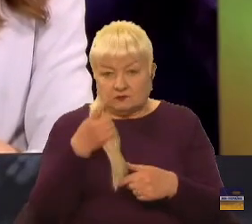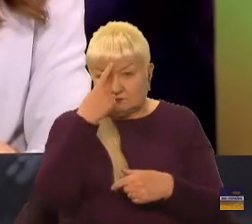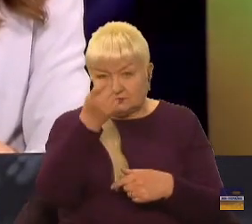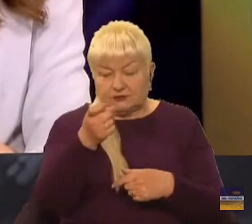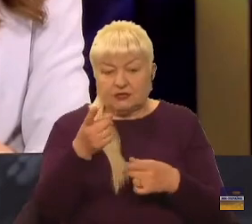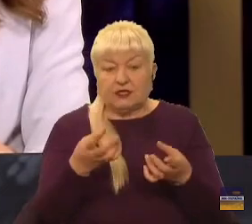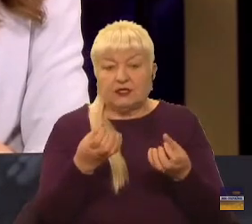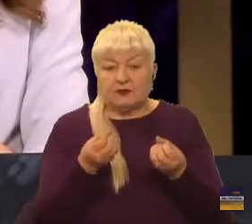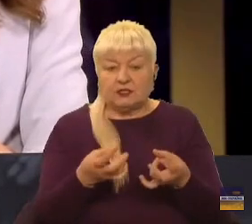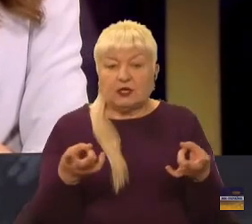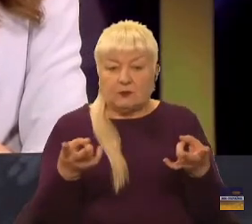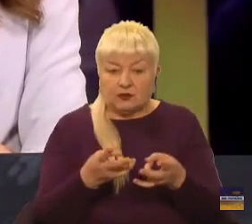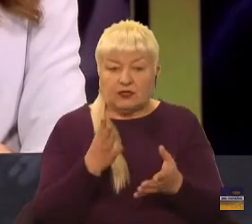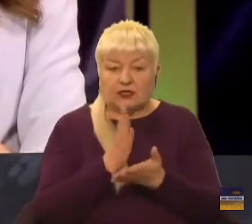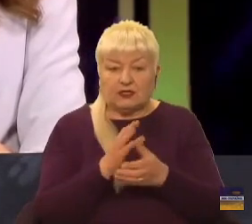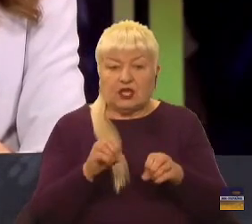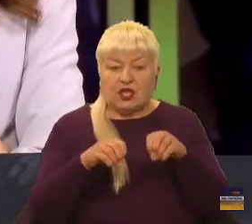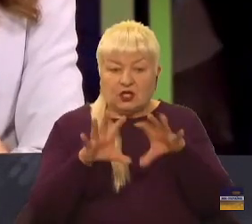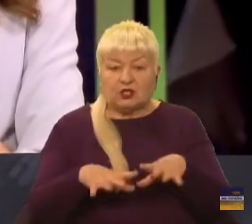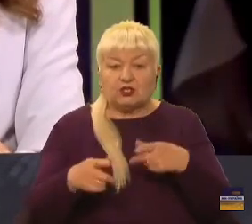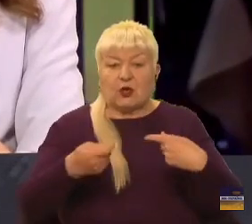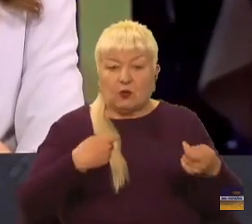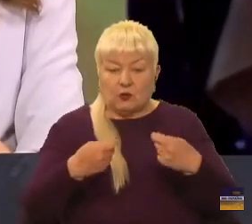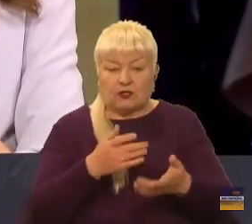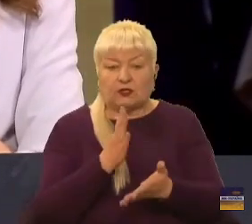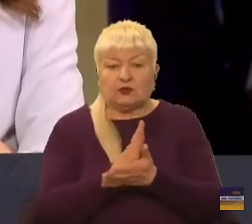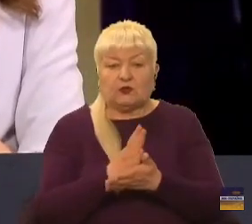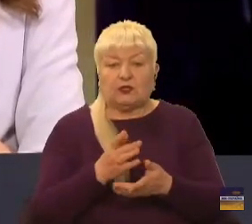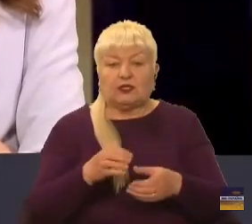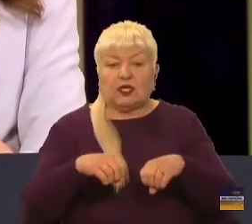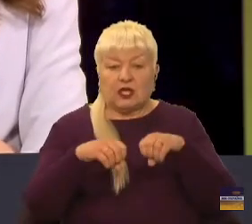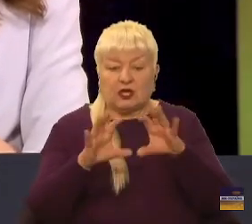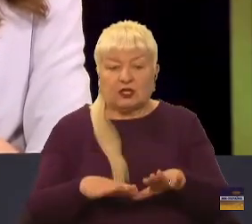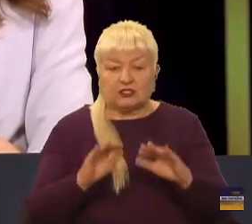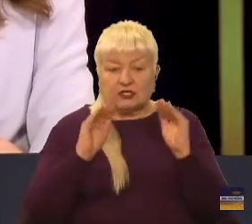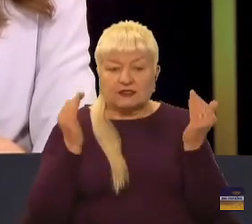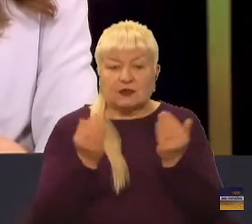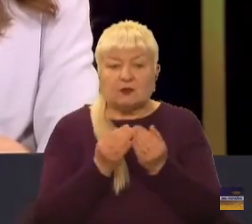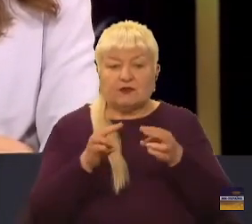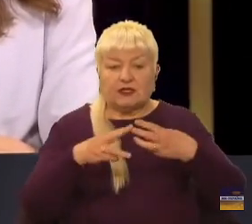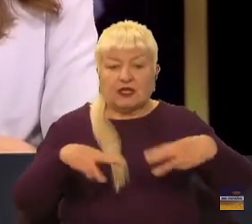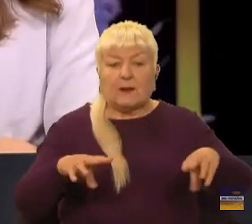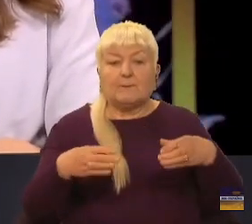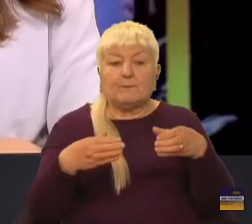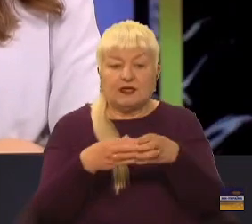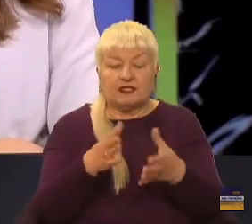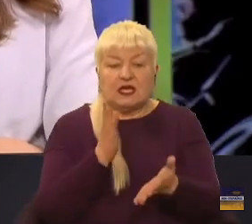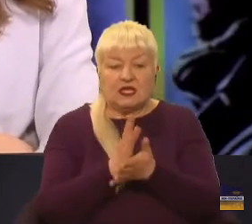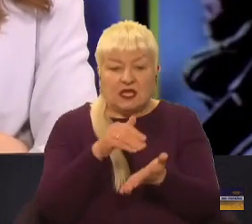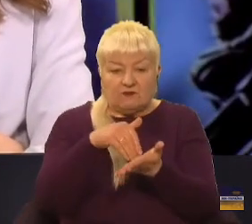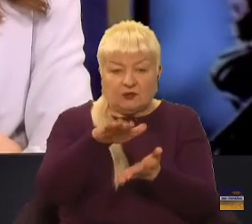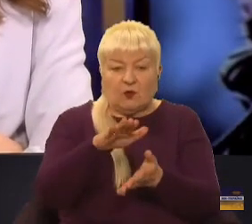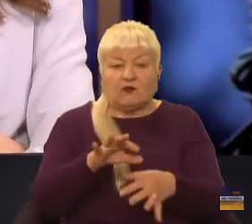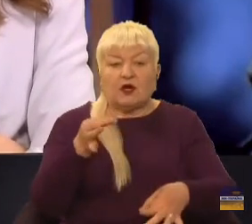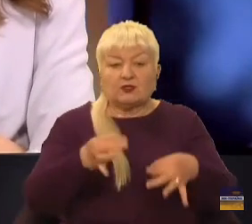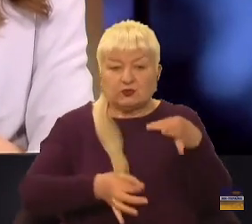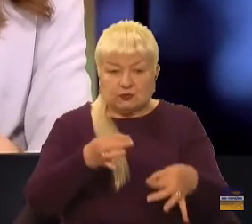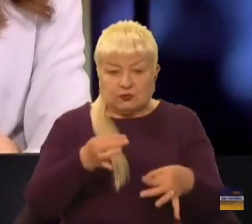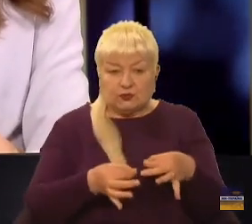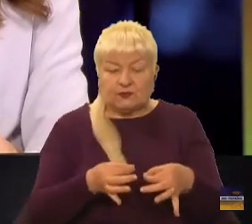але є рішення уряду, є рішення заповідника і міністерства, є відмова суду.